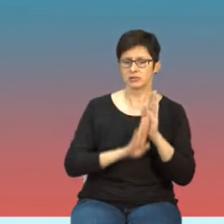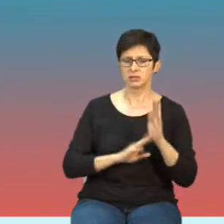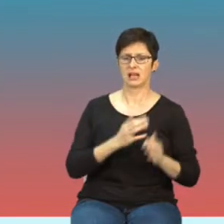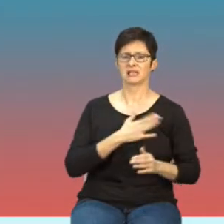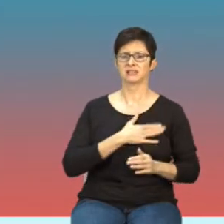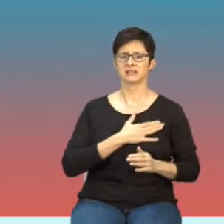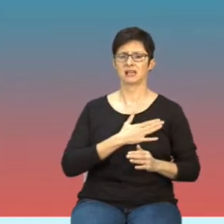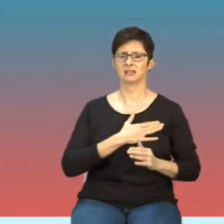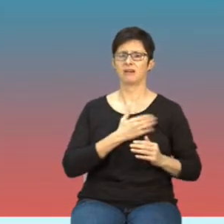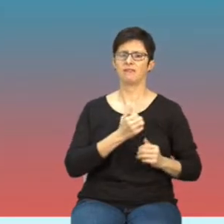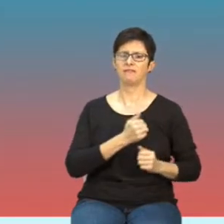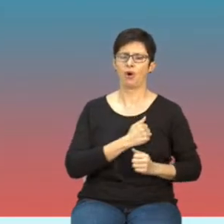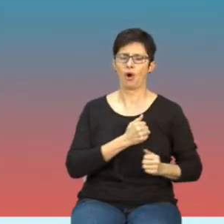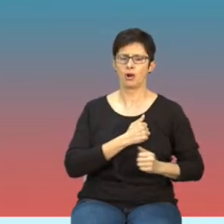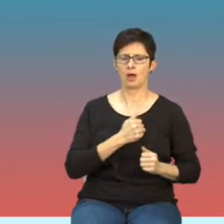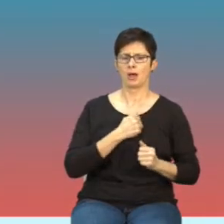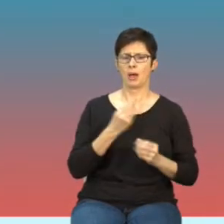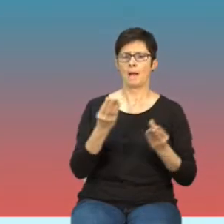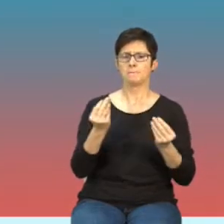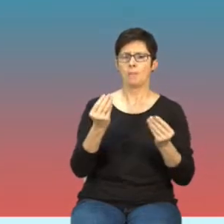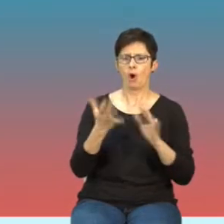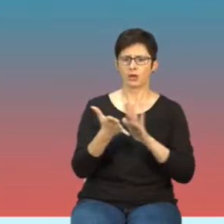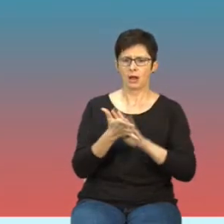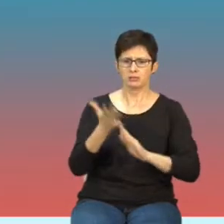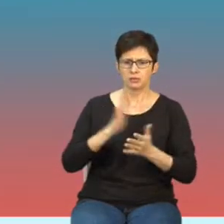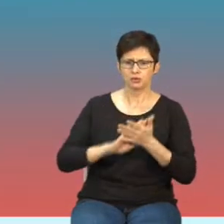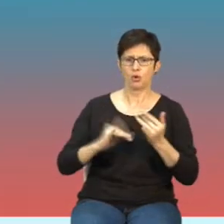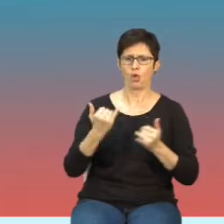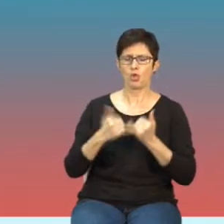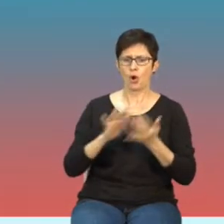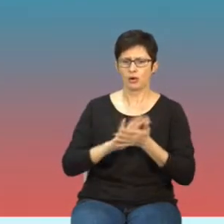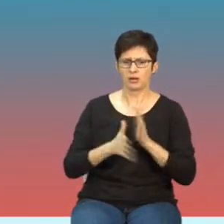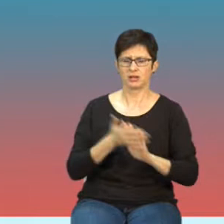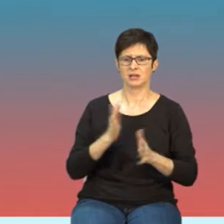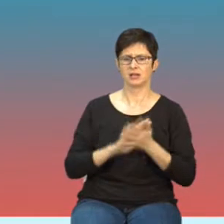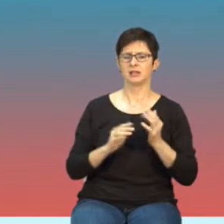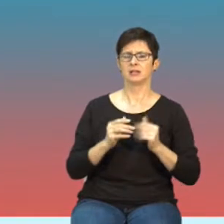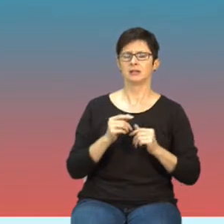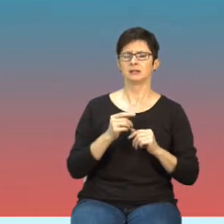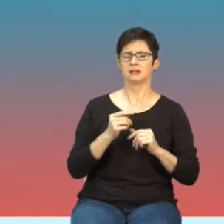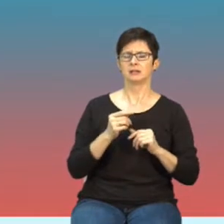serca, drżenie rąk, nadmierna potliwość rągi stóp, zmiany w obrazie krwi,